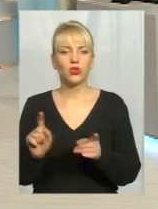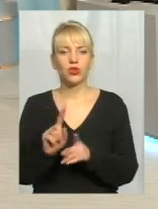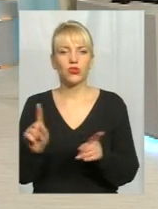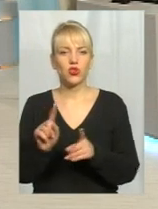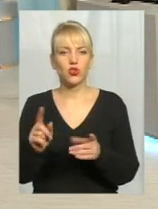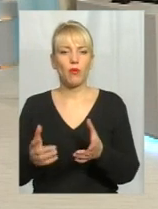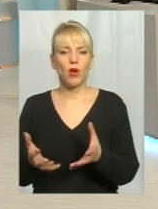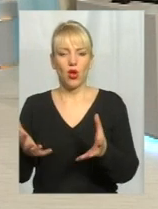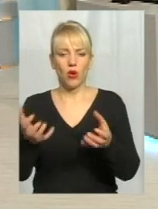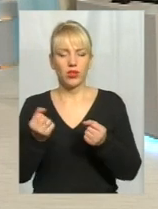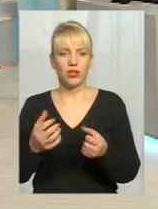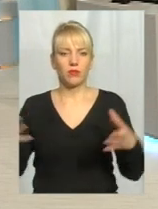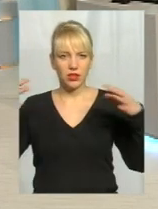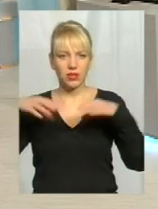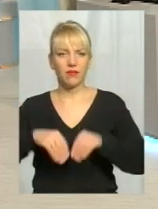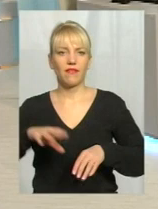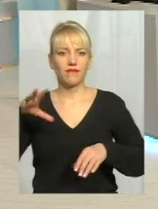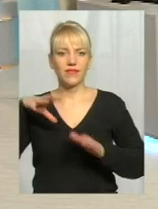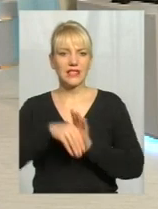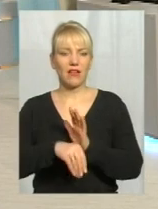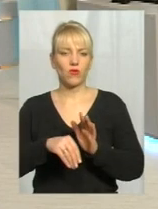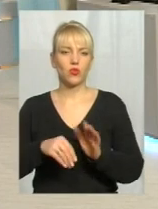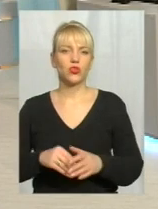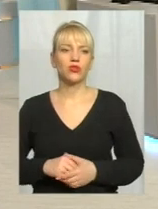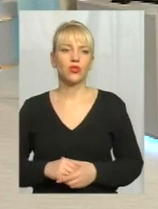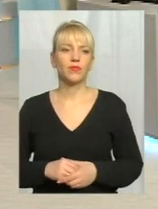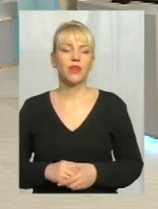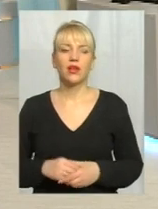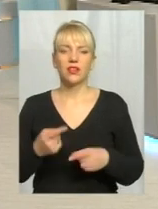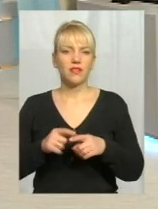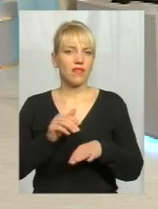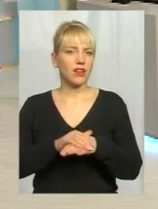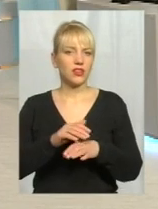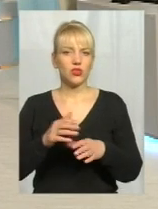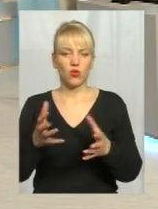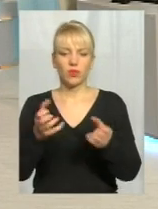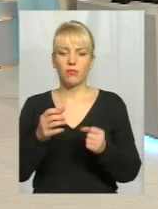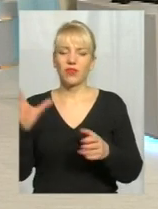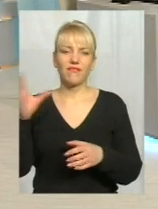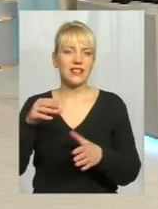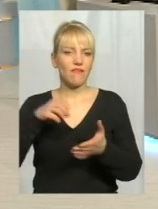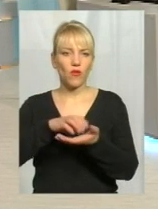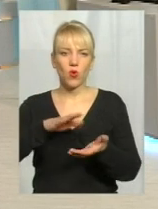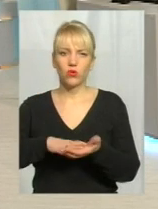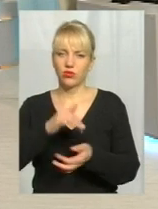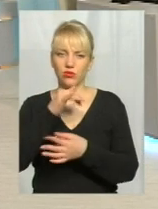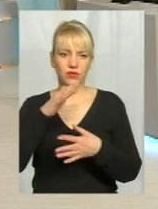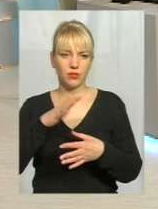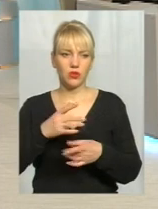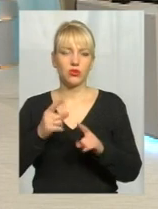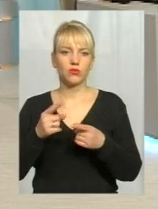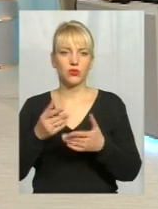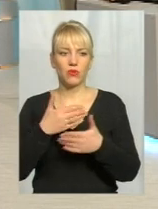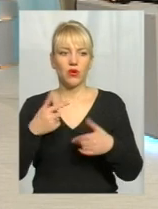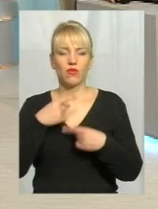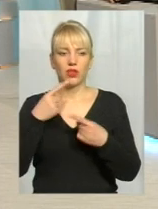отакий пакет «Все включено»? Фактично, це майже неможливо отримати пакет «Все включено». Тому що, ми вже